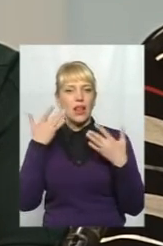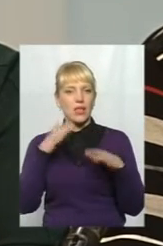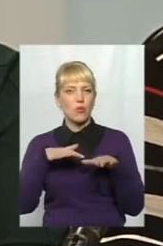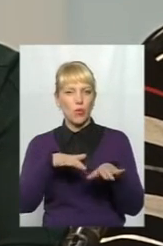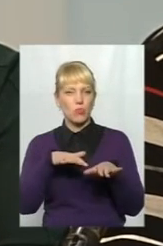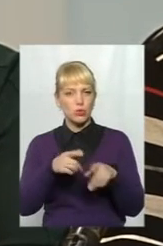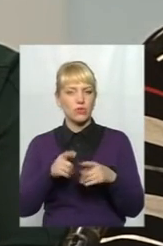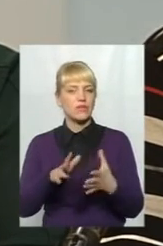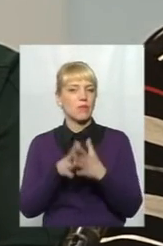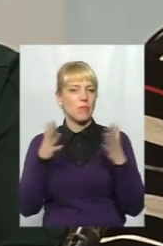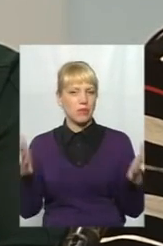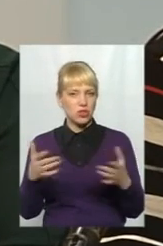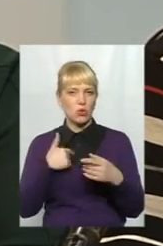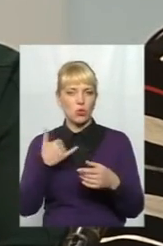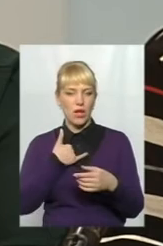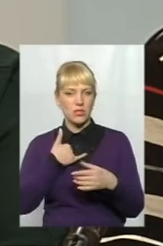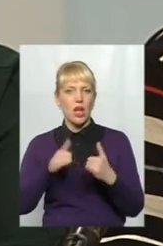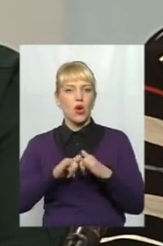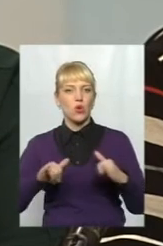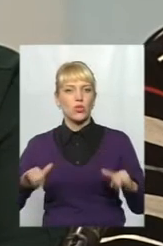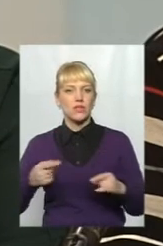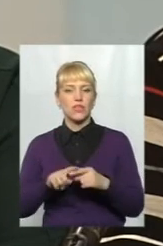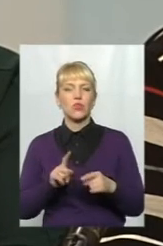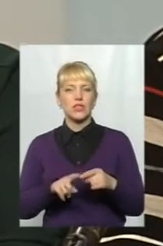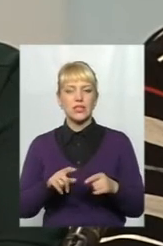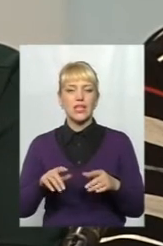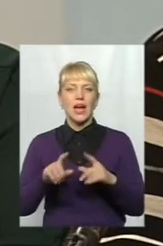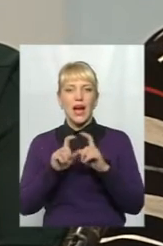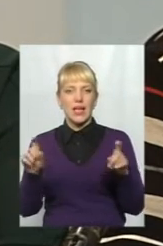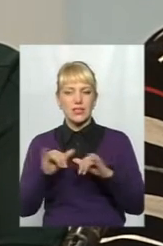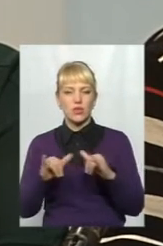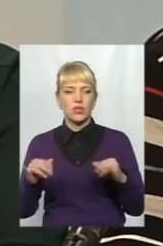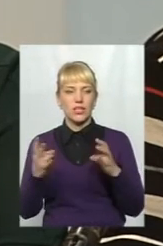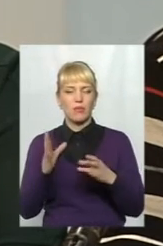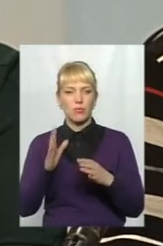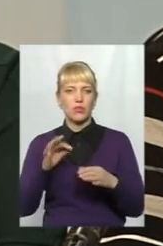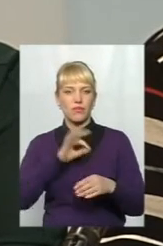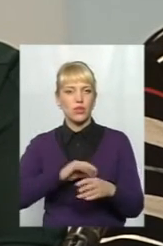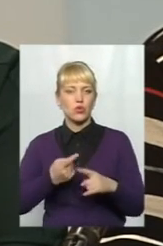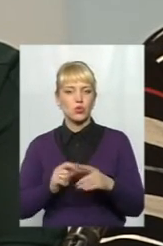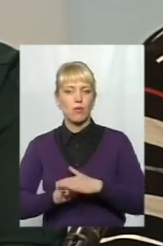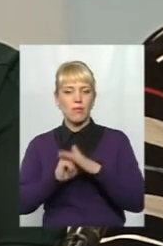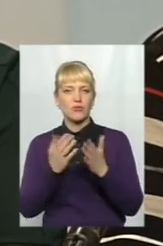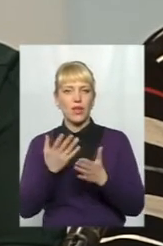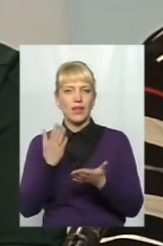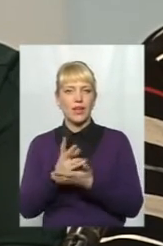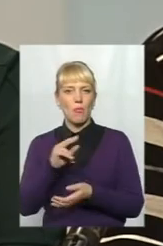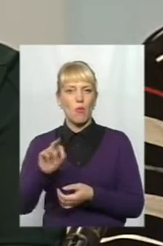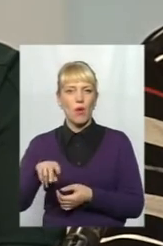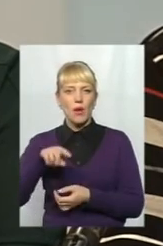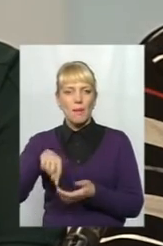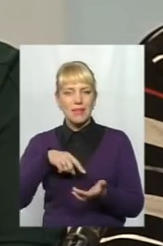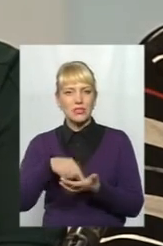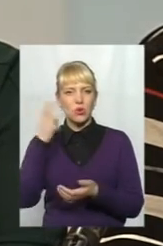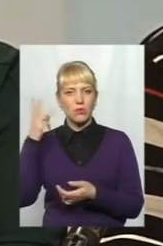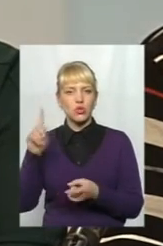найбільше розвинута сьогодні. І особливо цій агенції розвитку необхідно буде використати цю базу, яка сьогодні є по місту Хмельницьку, для того,